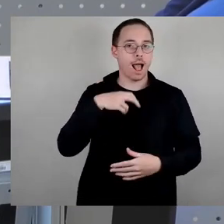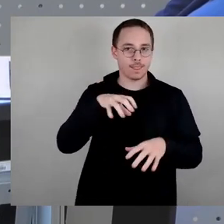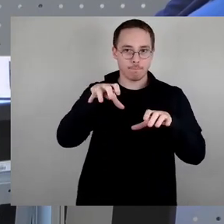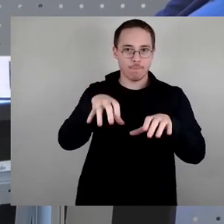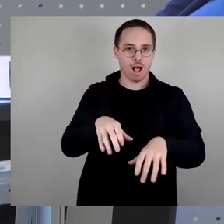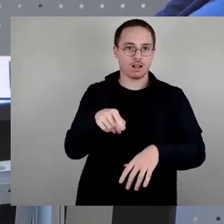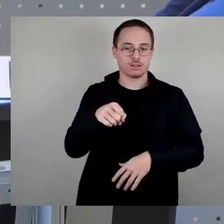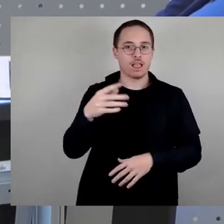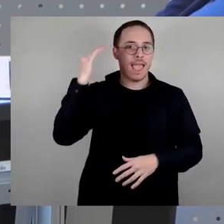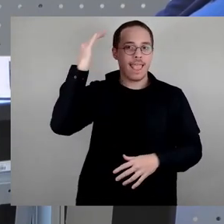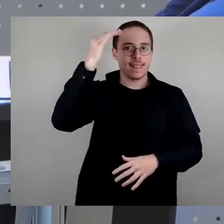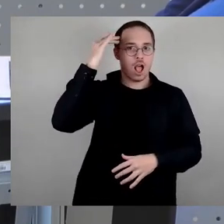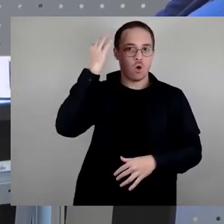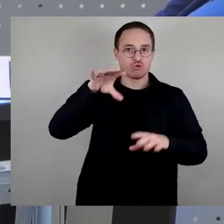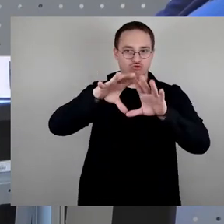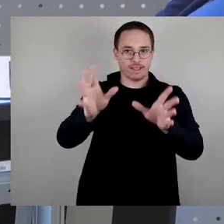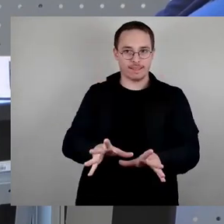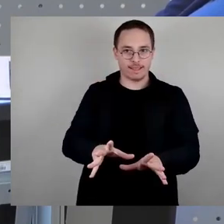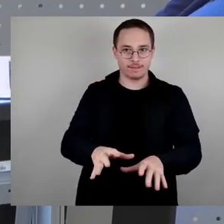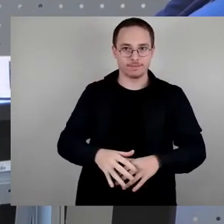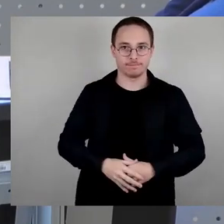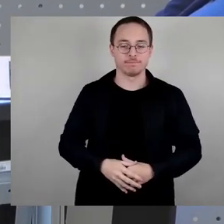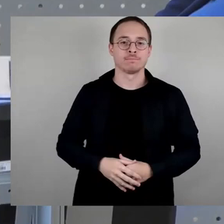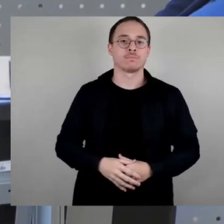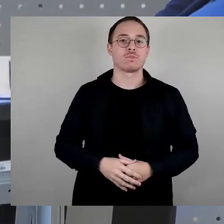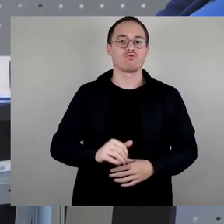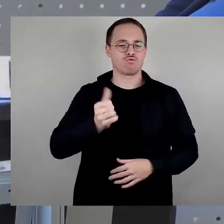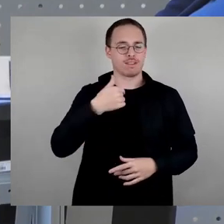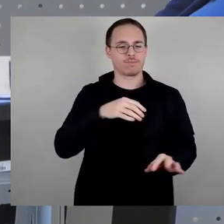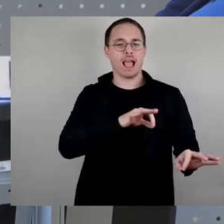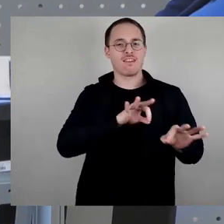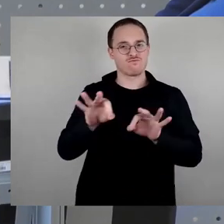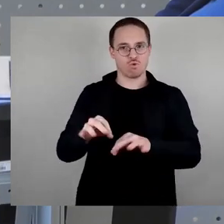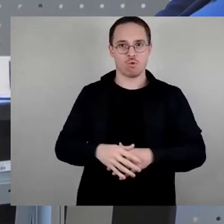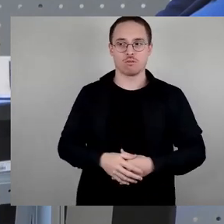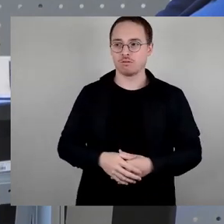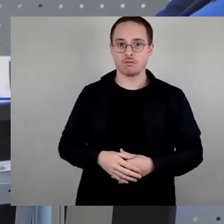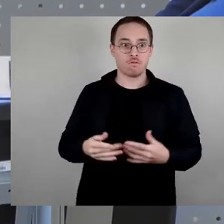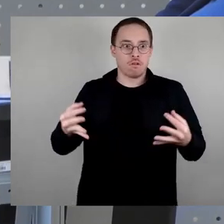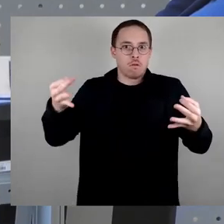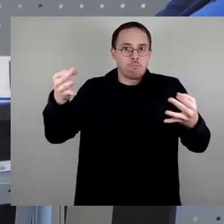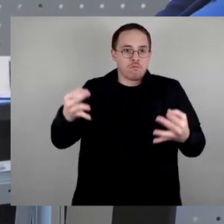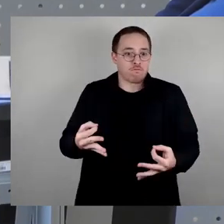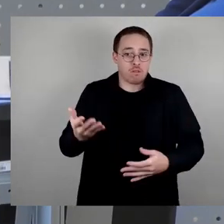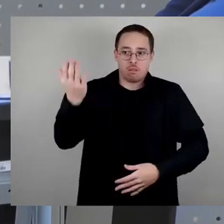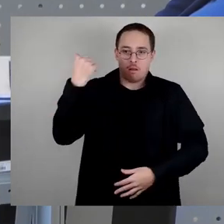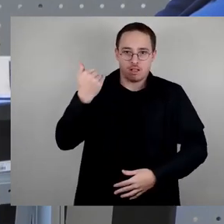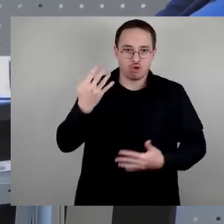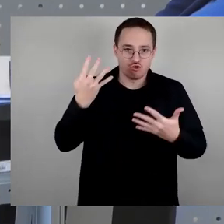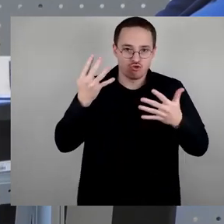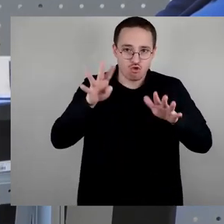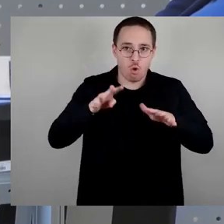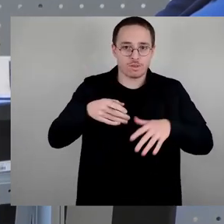Zunächst eine kurze Einführung. Aus heiterem Himmel fielen 1945 Bomben auf die